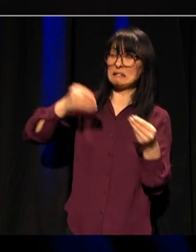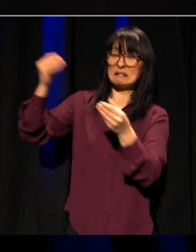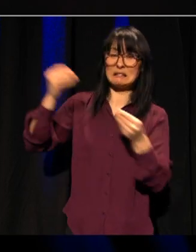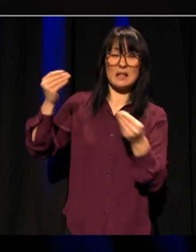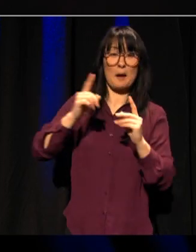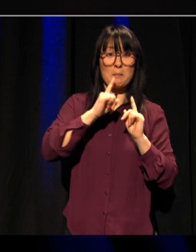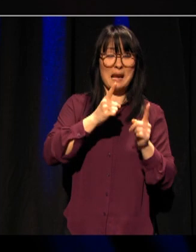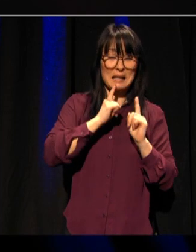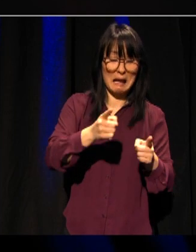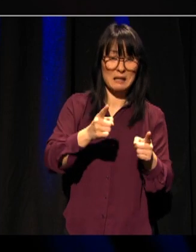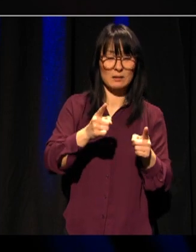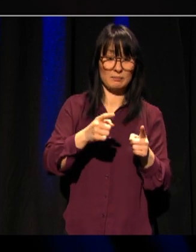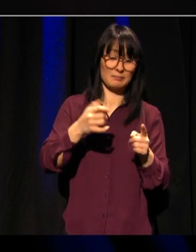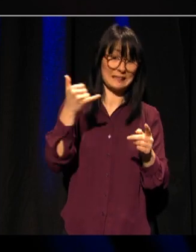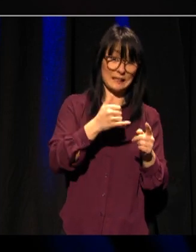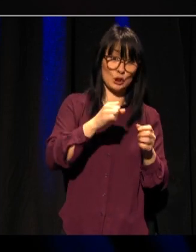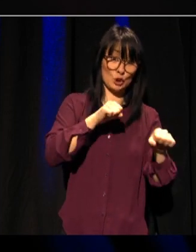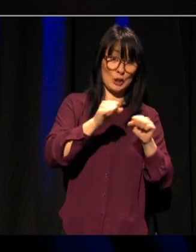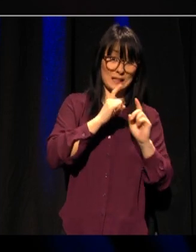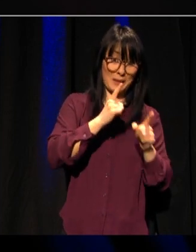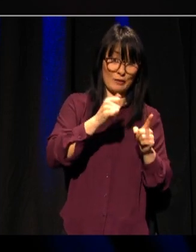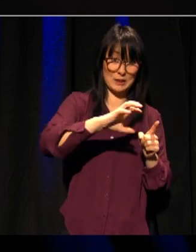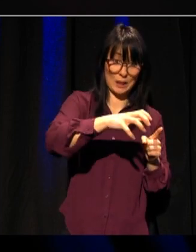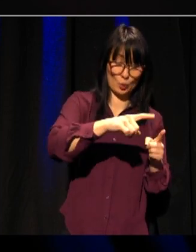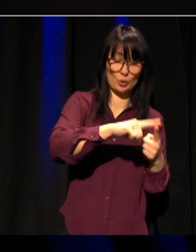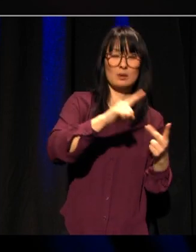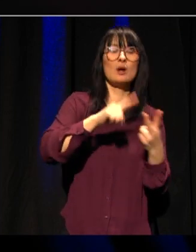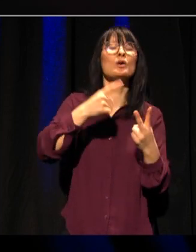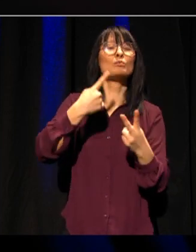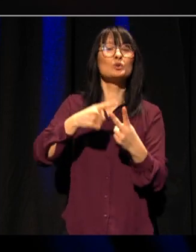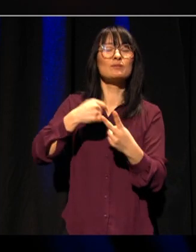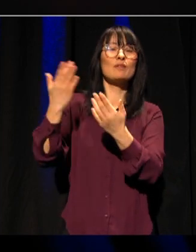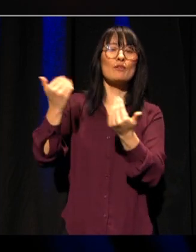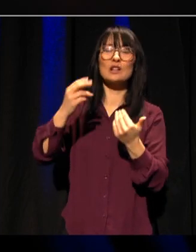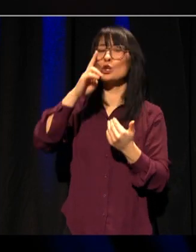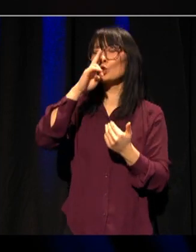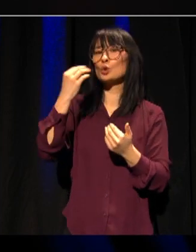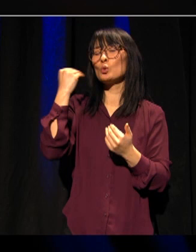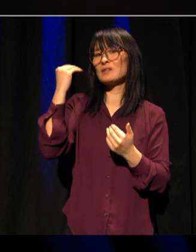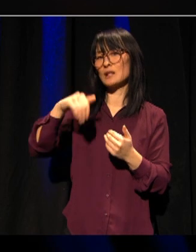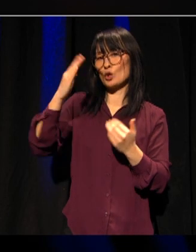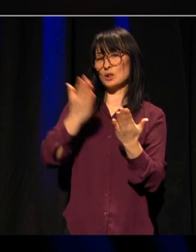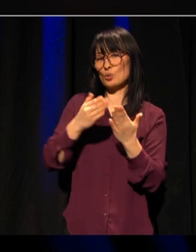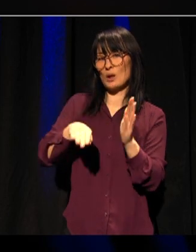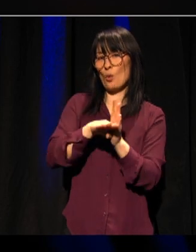inkludert styringsmelding for sektoren og en ny universitets og høyskoleråf.